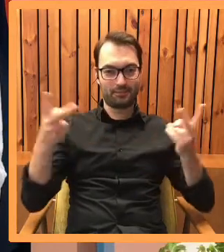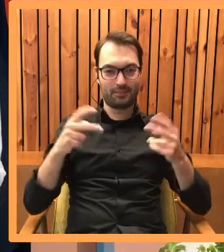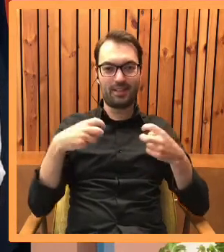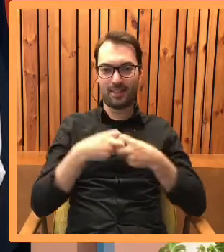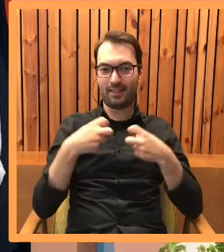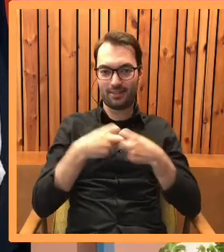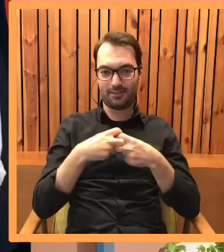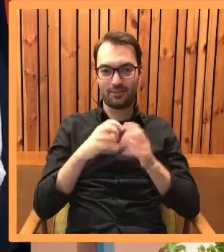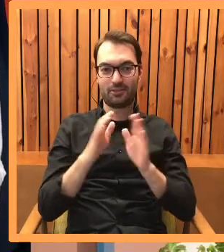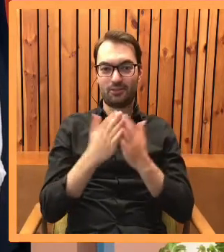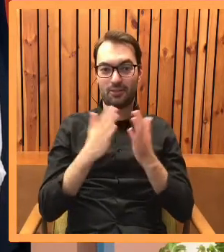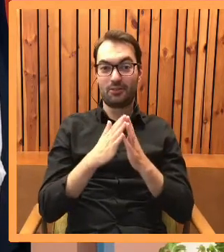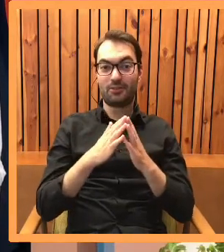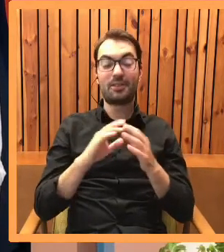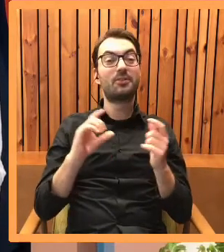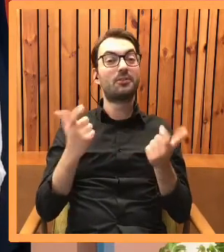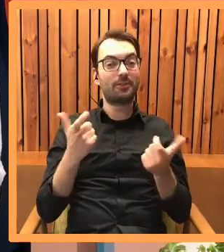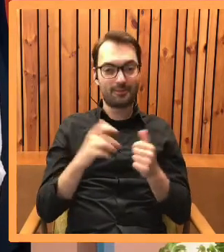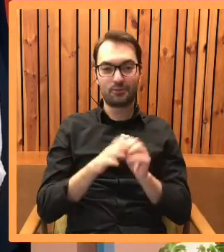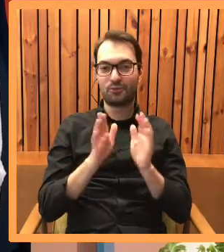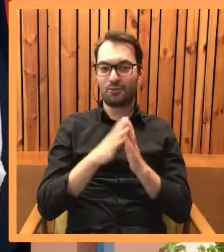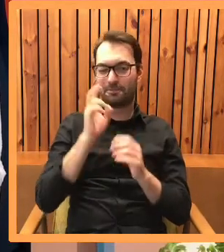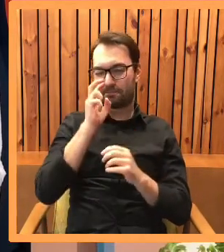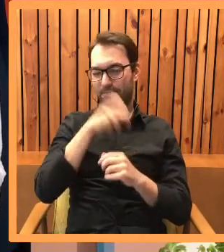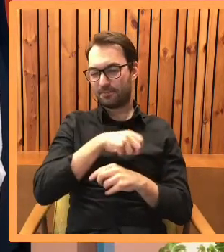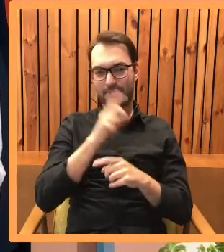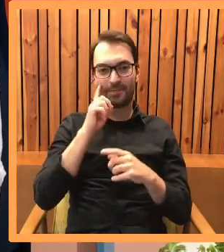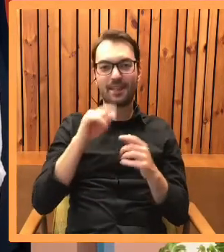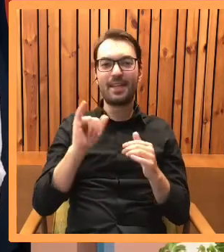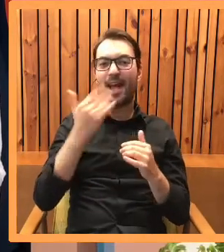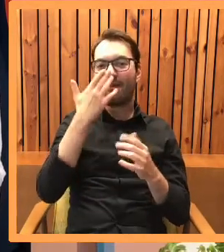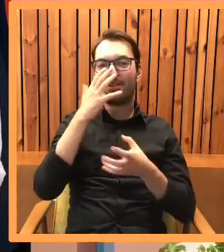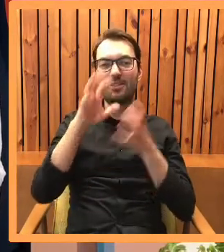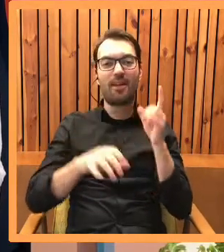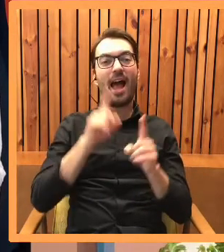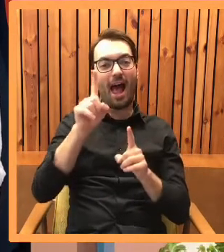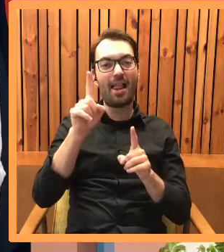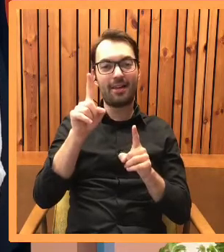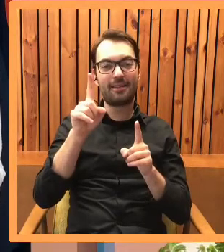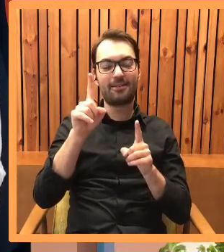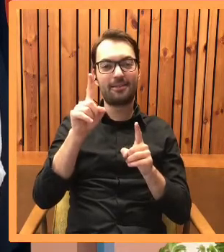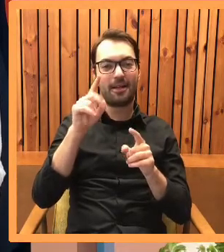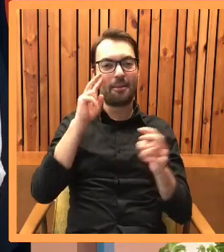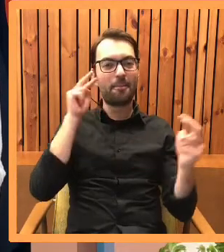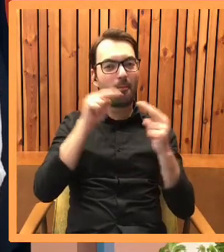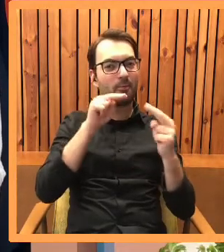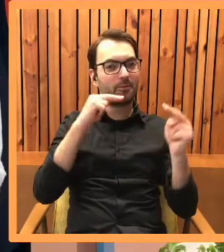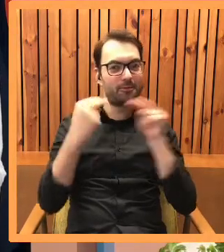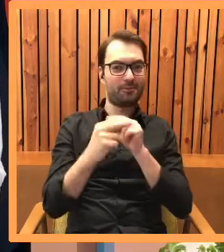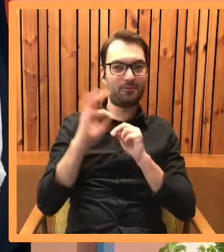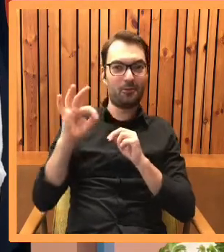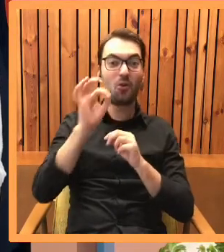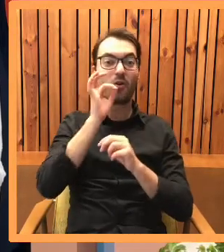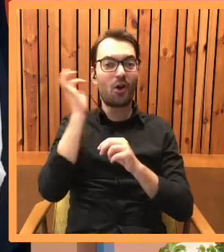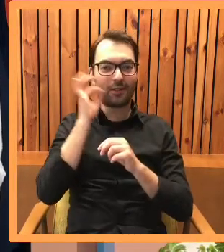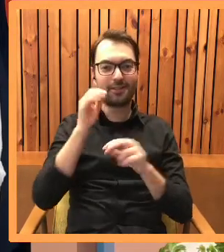zainteresowania dzisiaj bardzo ciekawa książka, która pokaże Państwu, jak świat może wyglądać z kociej perspektywy. Ja Cię kocham, a Ty